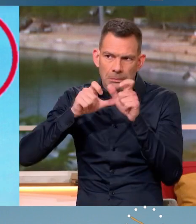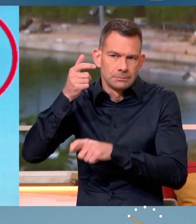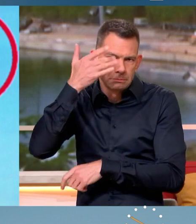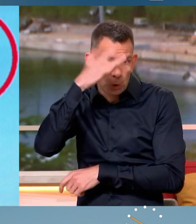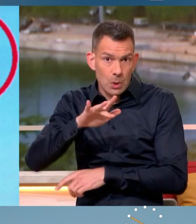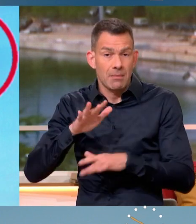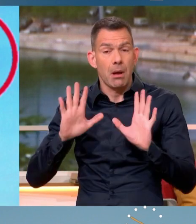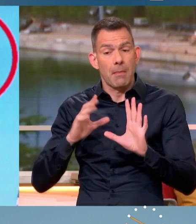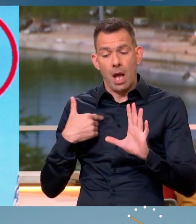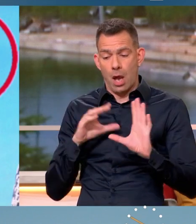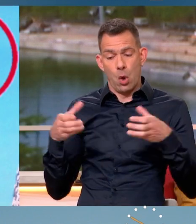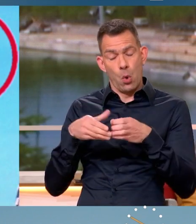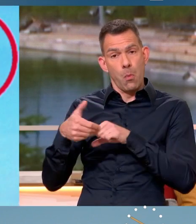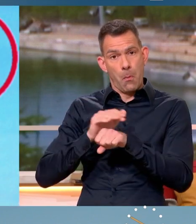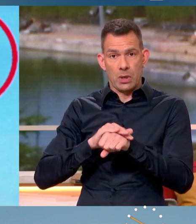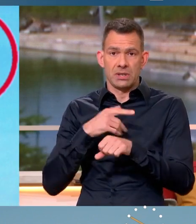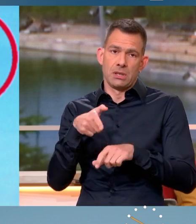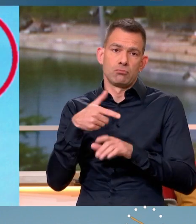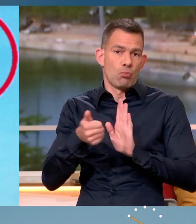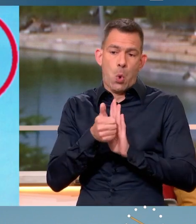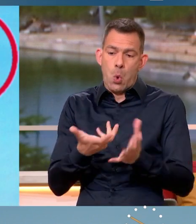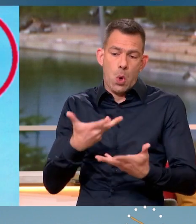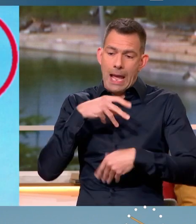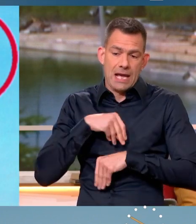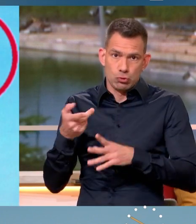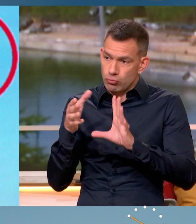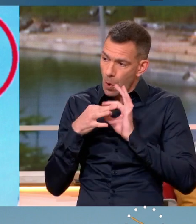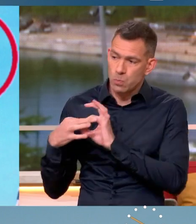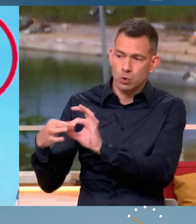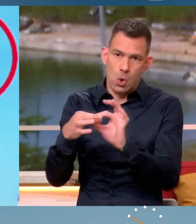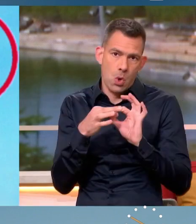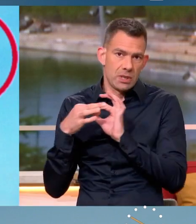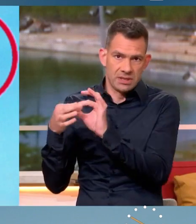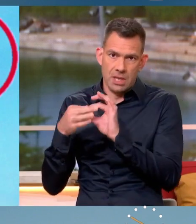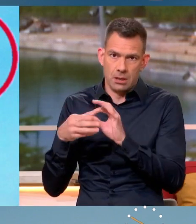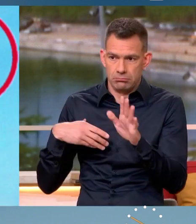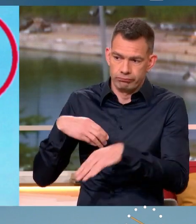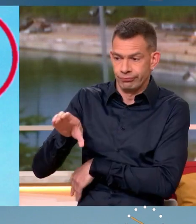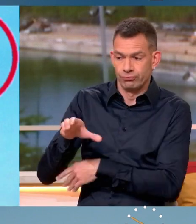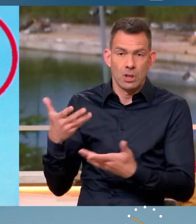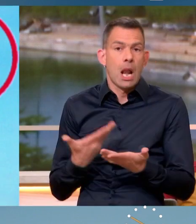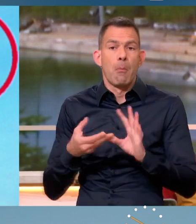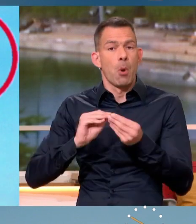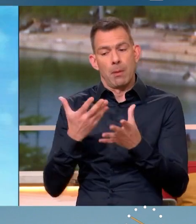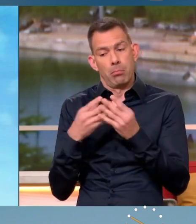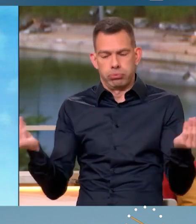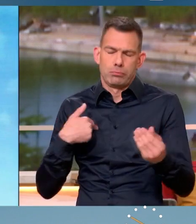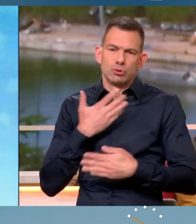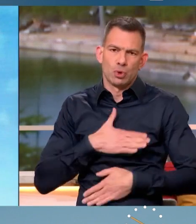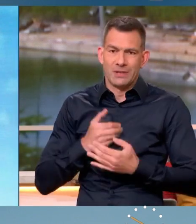a joué son rôle de solidarité en la matière. C'est un problème qui est réglé. Je m'en réjouis. Merci beaucoup, Éric. Merci à